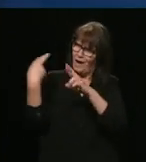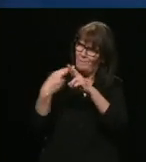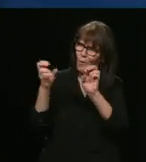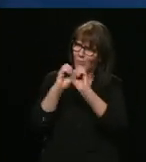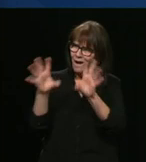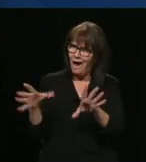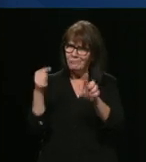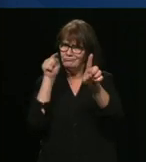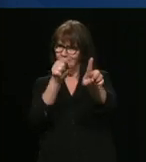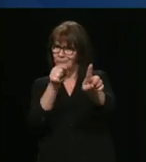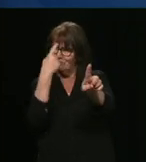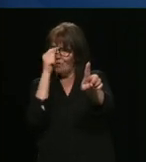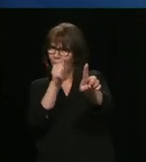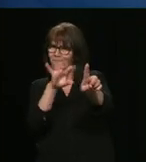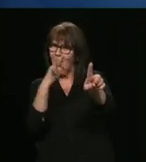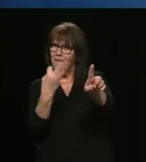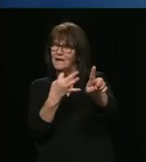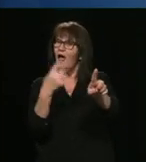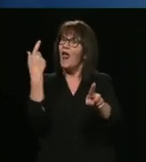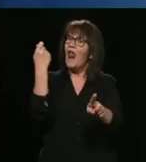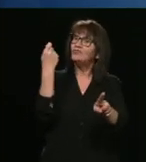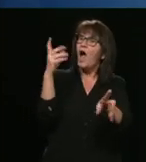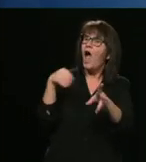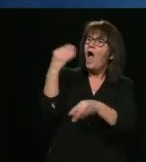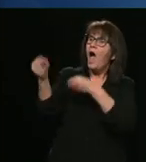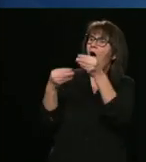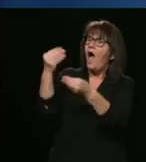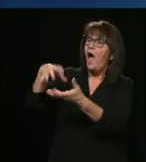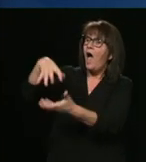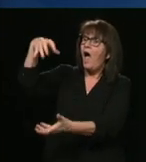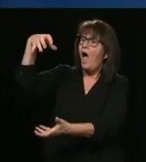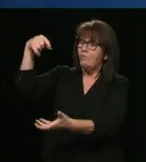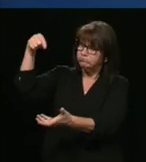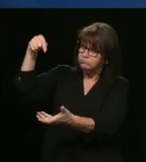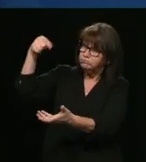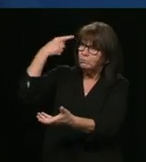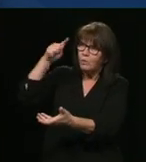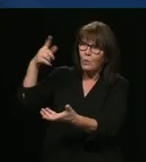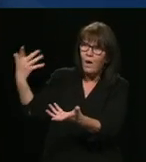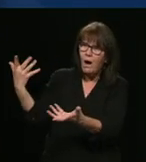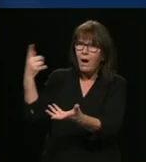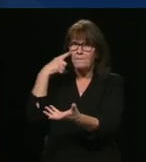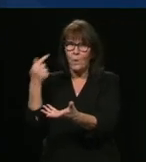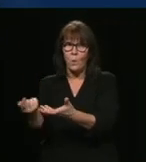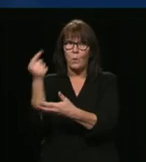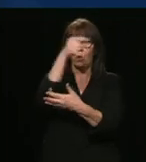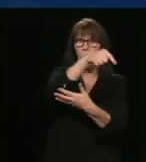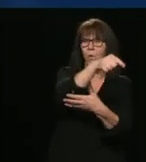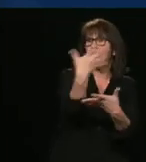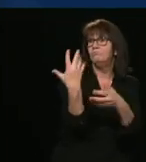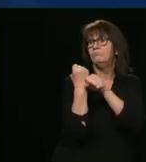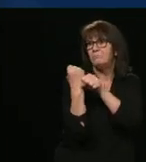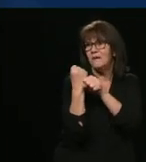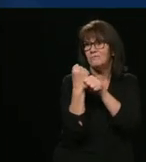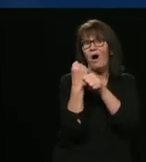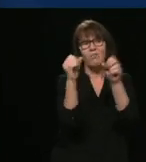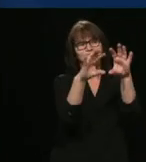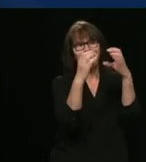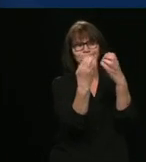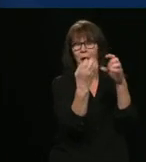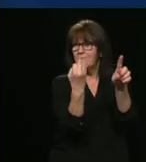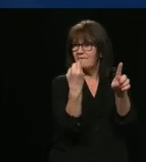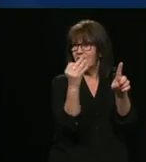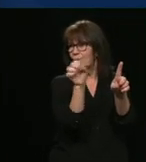leur argent va servir à financer le stade privé de Stephen Brothman? M. le premier ministre.